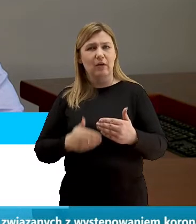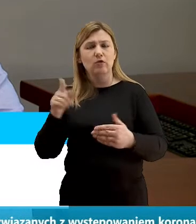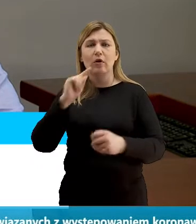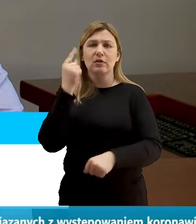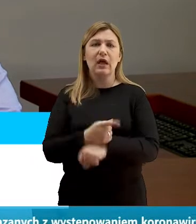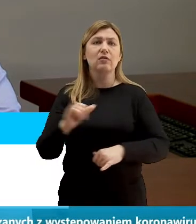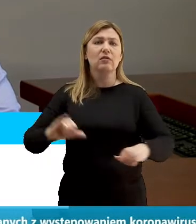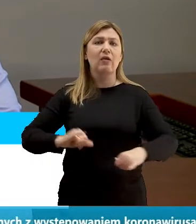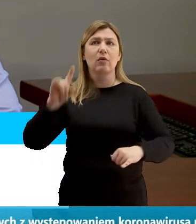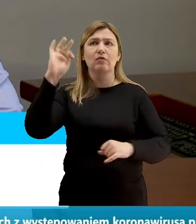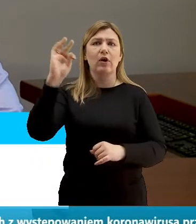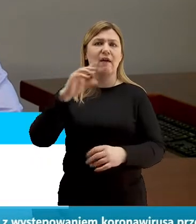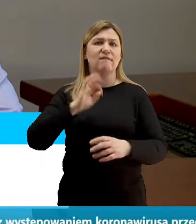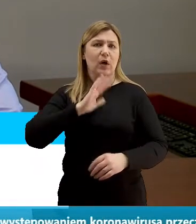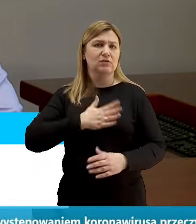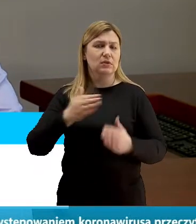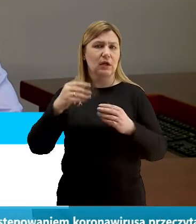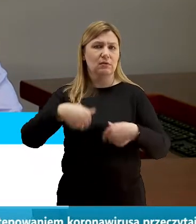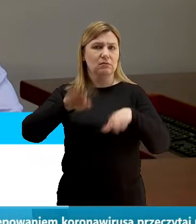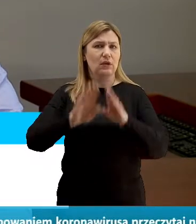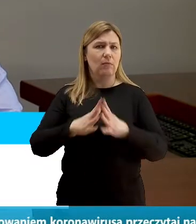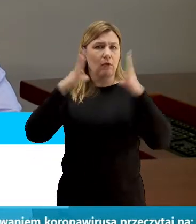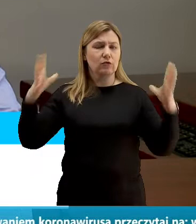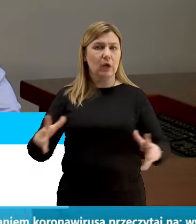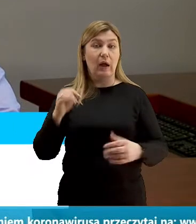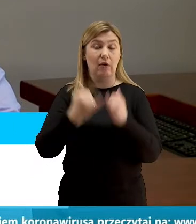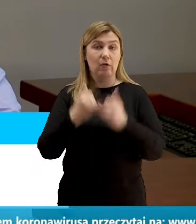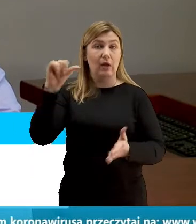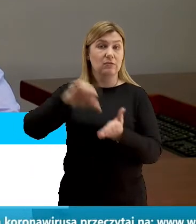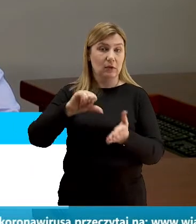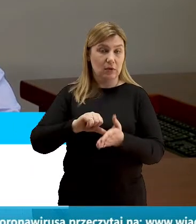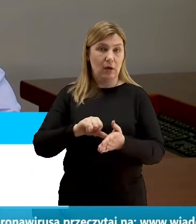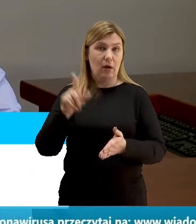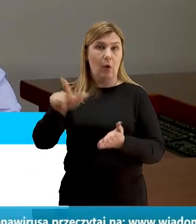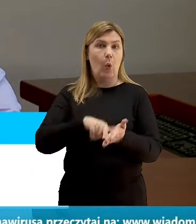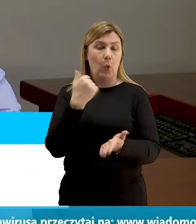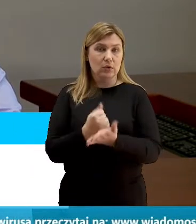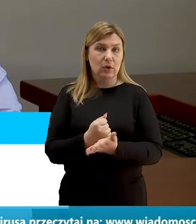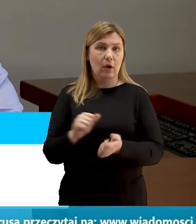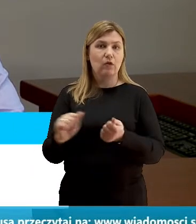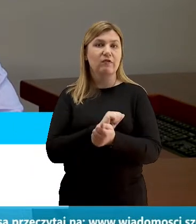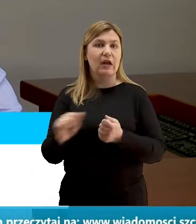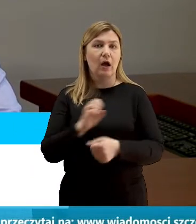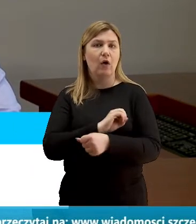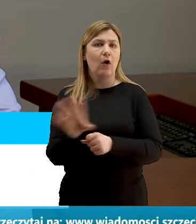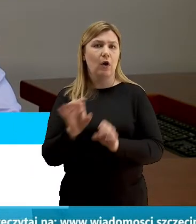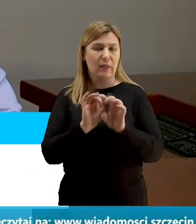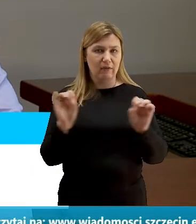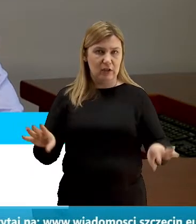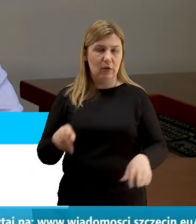na dziś. Natomiast jeżeli będzie decyzja centralna w trybie nowej ustawy o zwalczaniu koronawirusa, wówczas